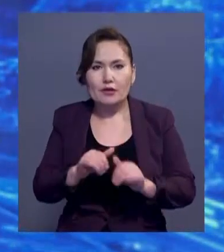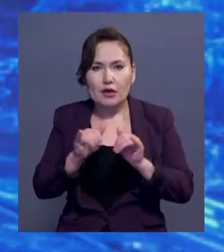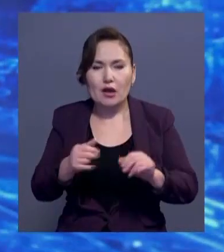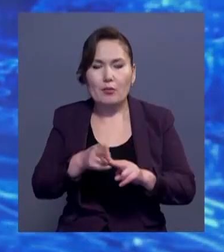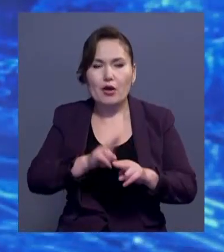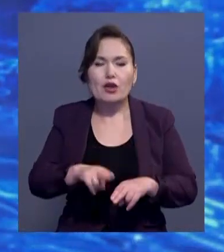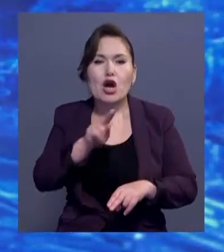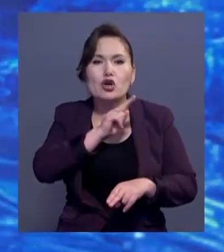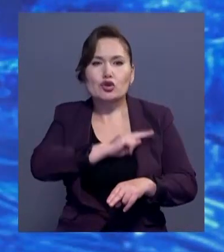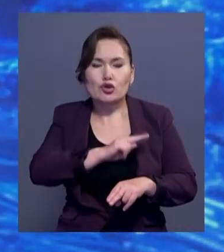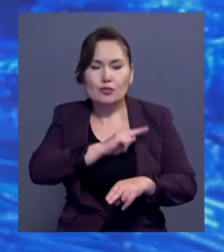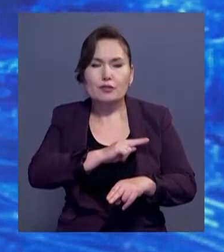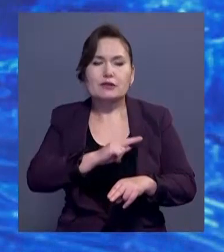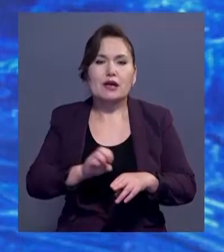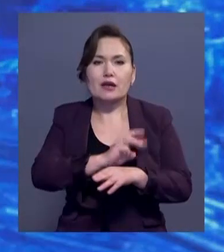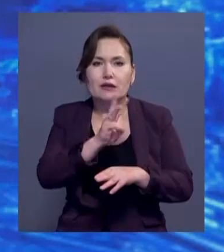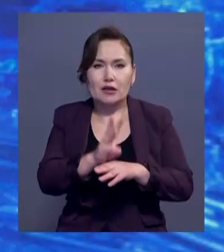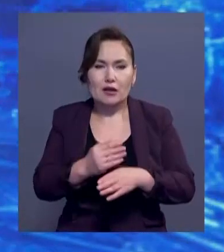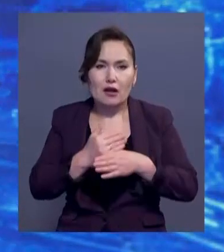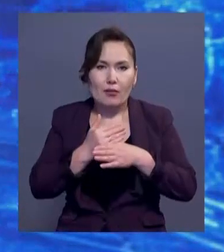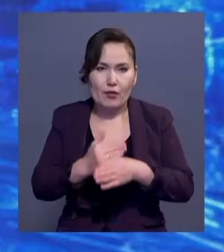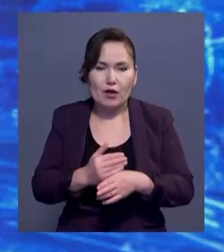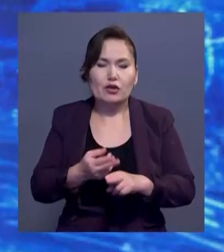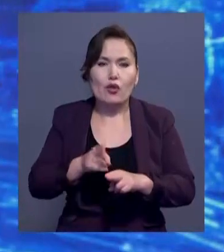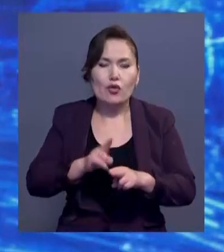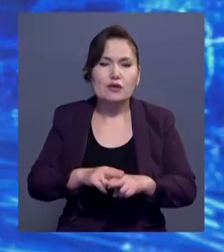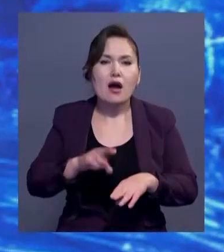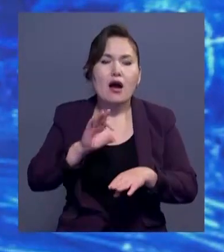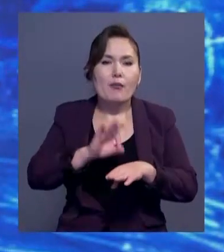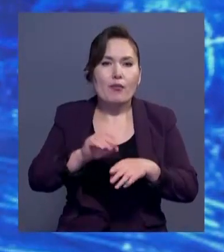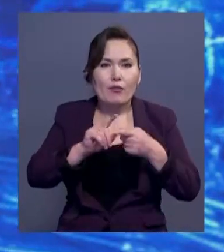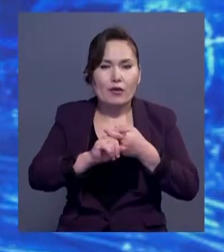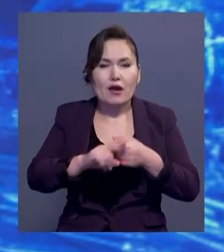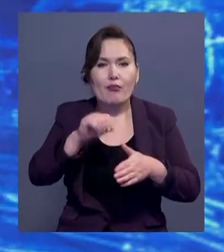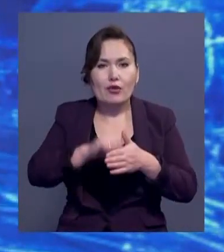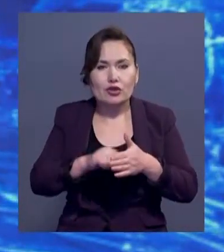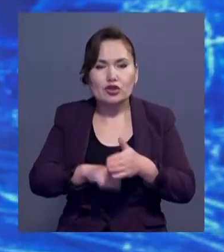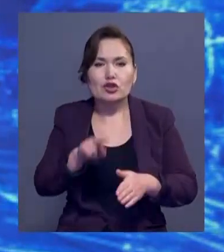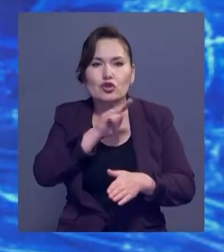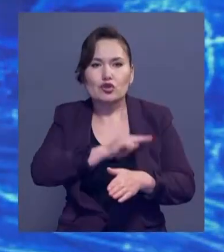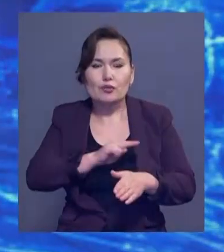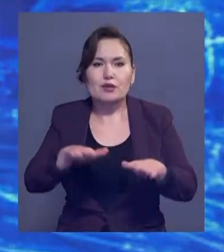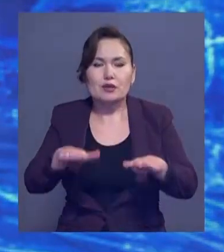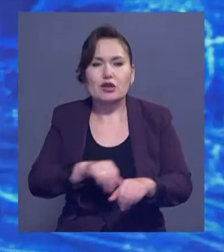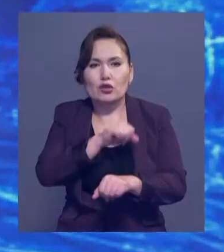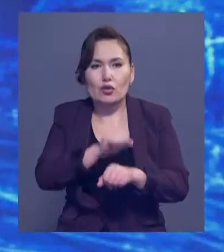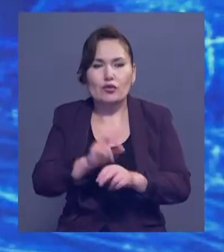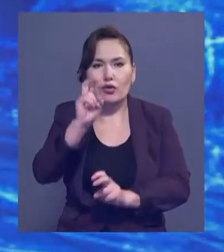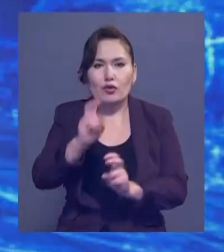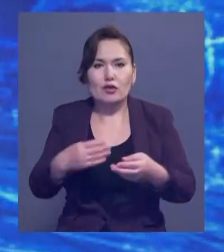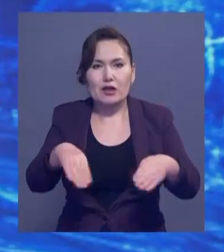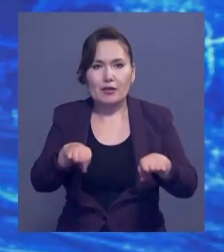жұмыссыздықты бейл коронавирус тіптен көбейтті. Өткені, шағын және орта бизнес тоқырап жұмыс орындары